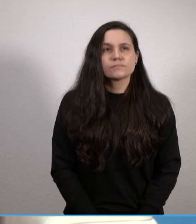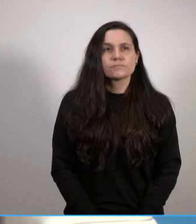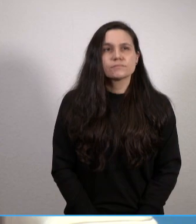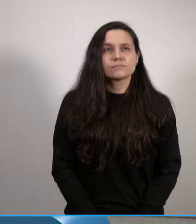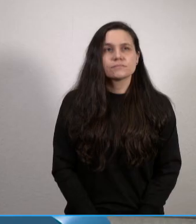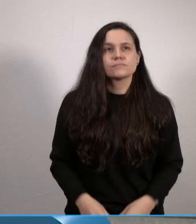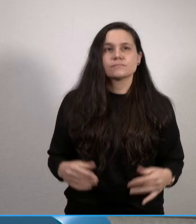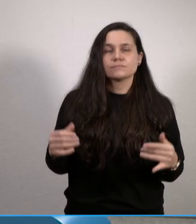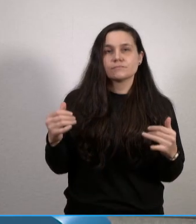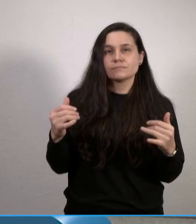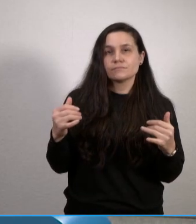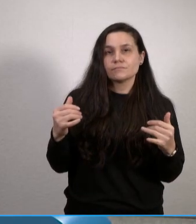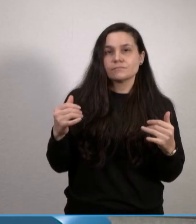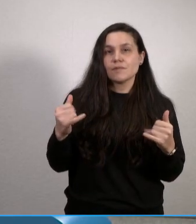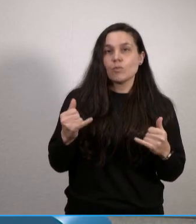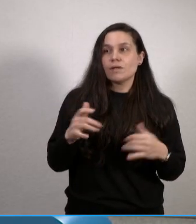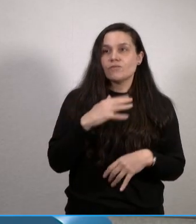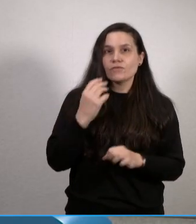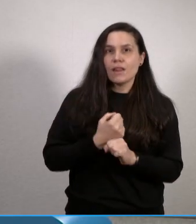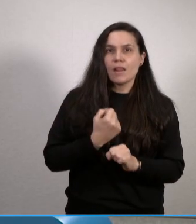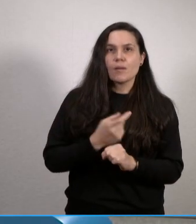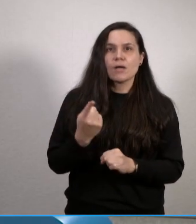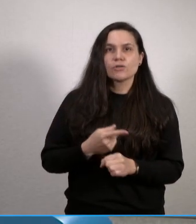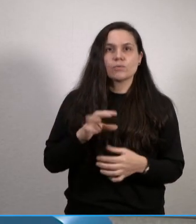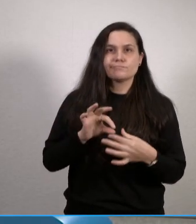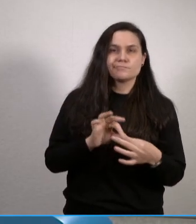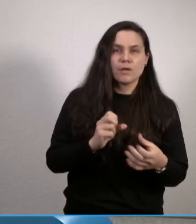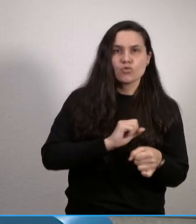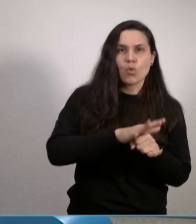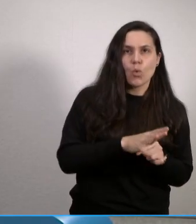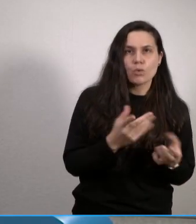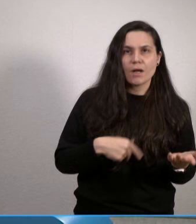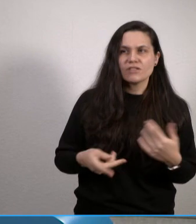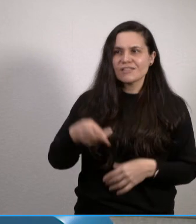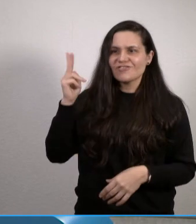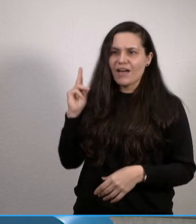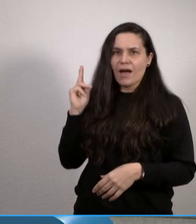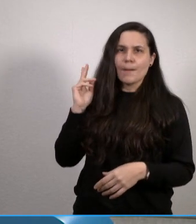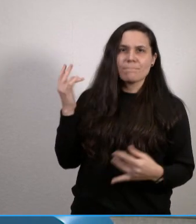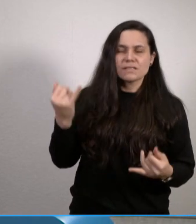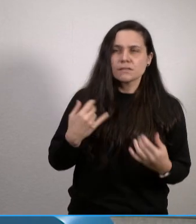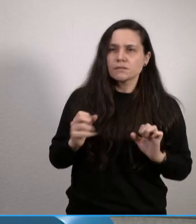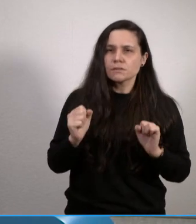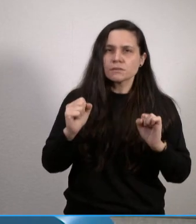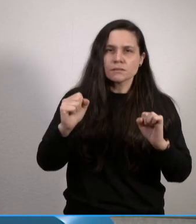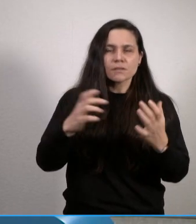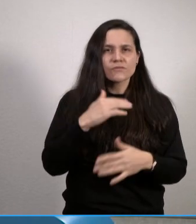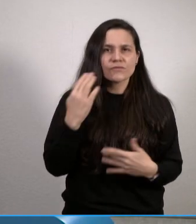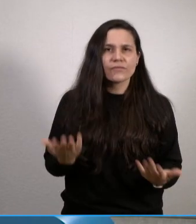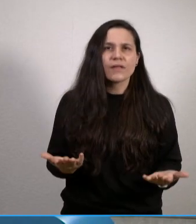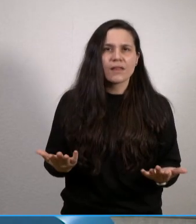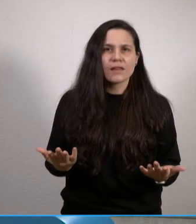Anforderungen, seit zwei Jahren an uns gestellt werden. Von diversen Impfkampagnen über immer noch sehr hohe Corona